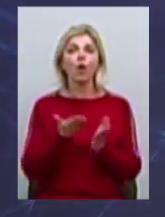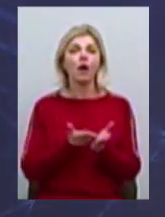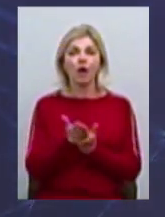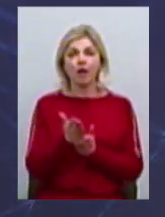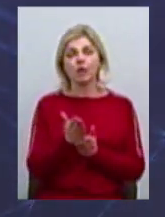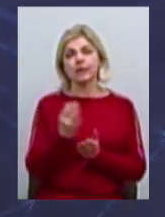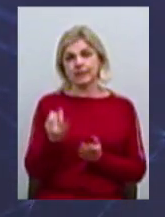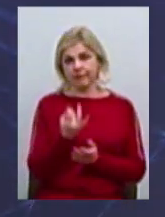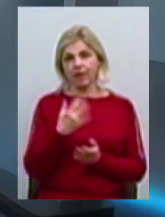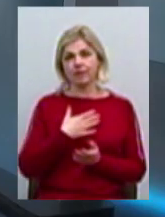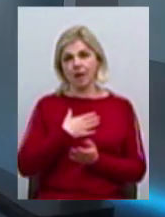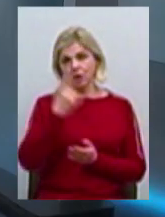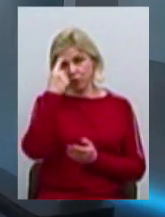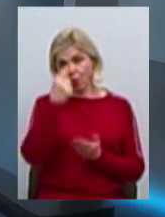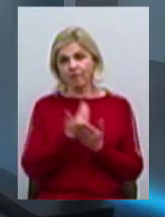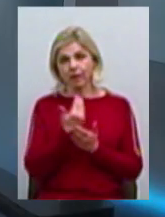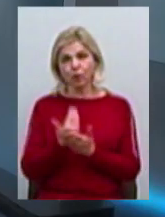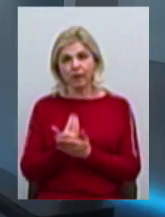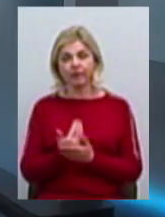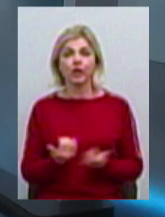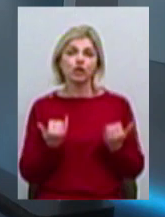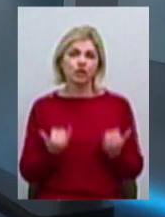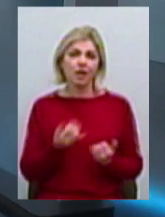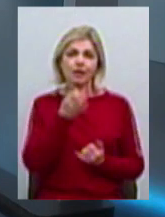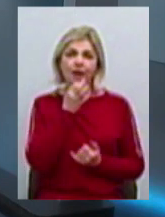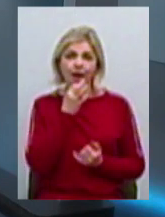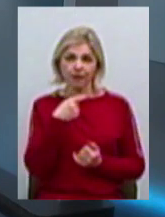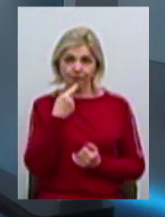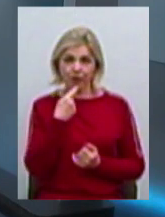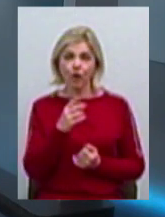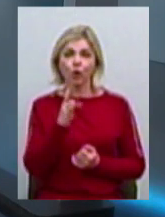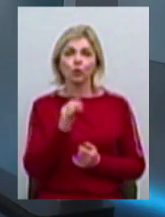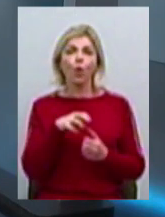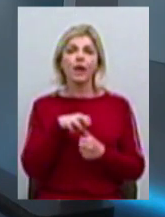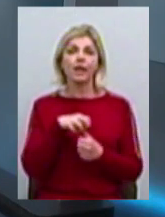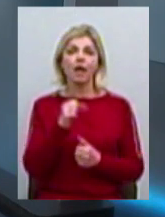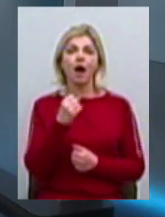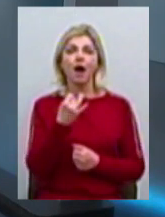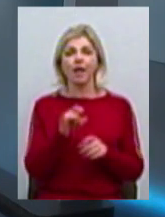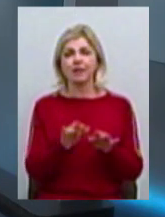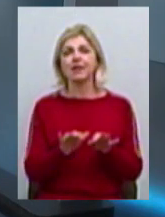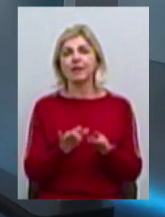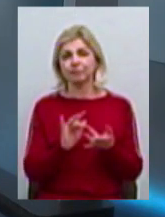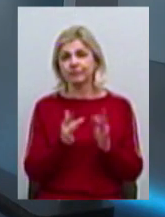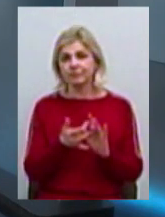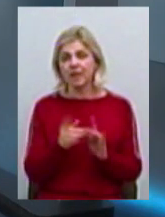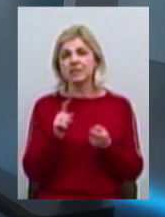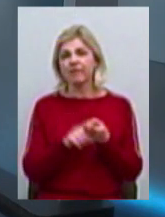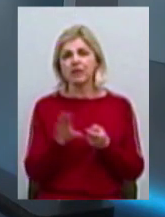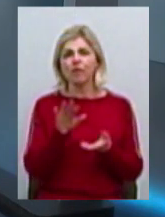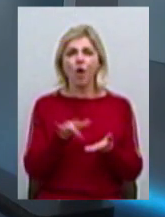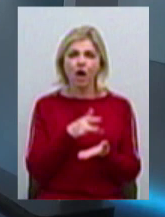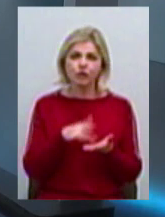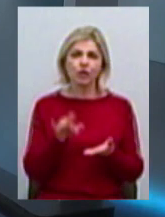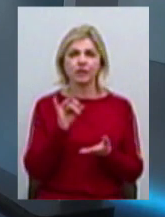наші інноваторію? Ну, ось зараз ще, мабуть, рано об цьому говорити, але, безусловно, лідер – це ІТ-індустрия, все, що связано з гаджетами, з